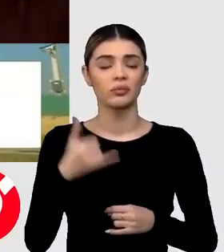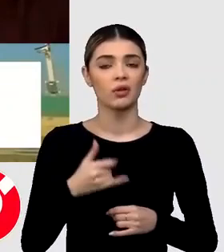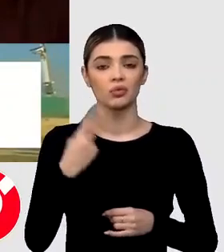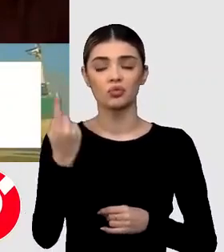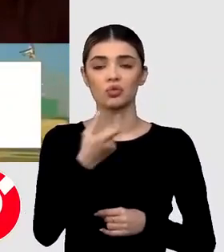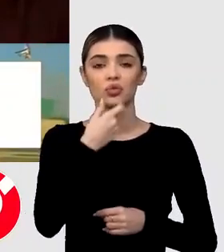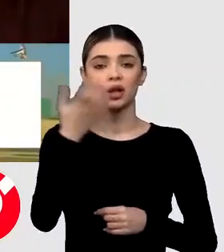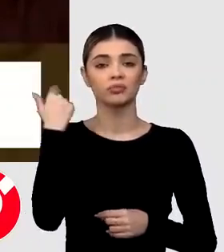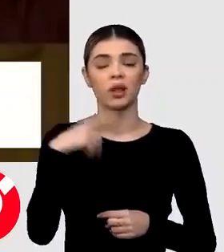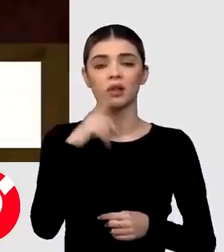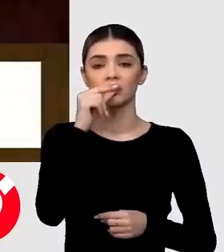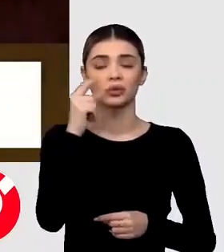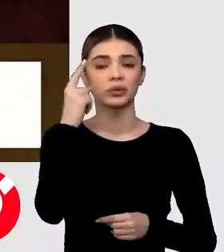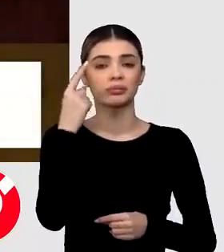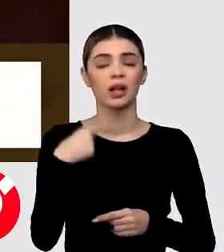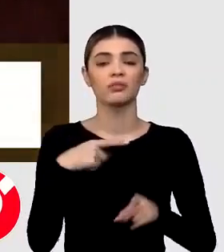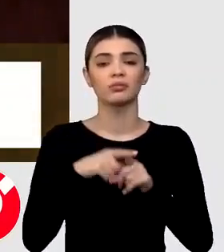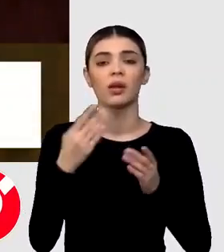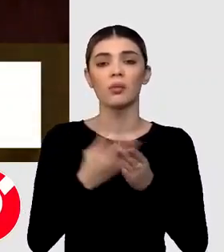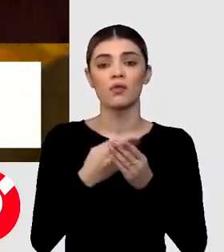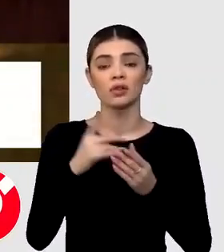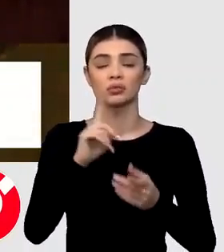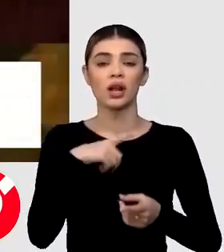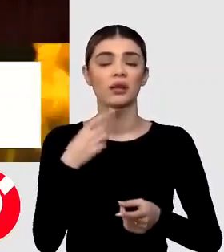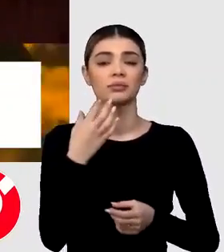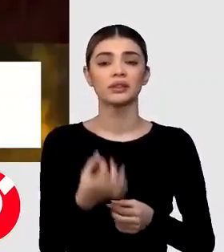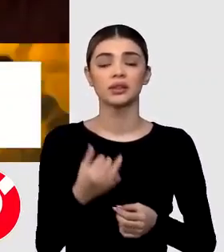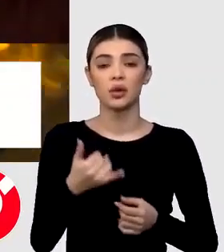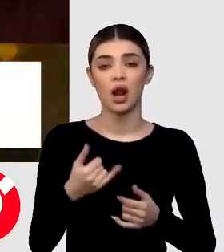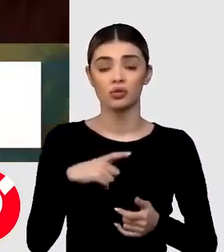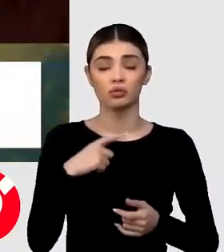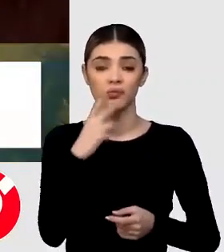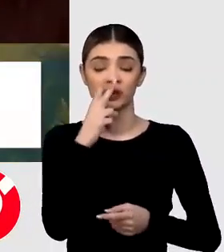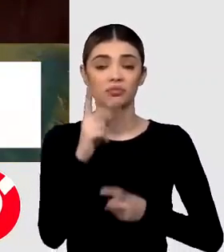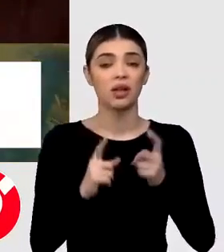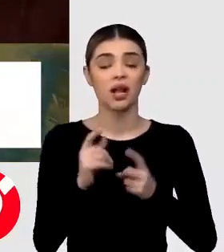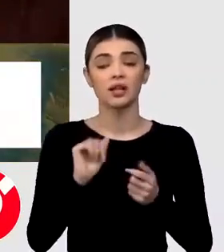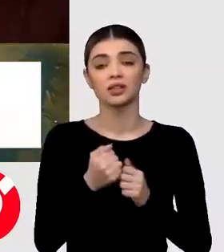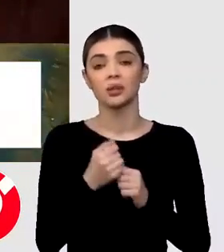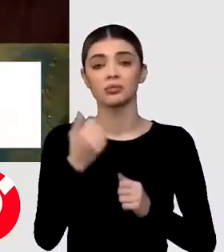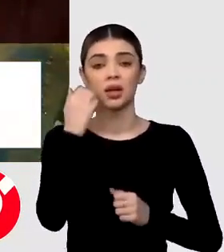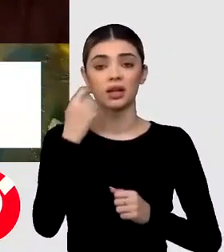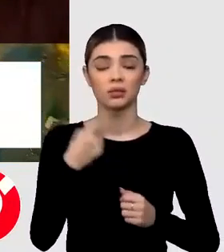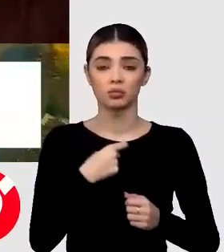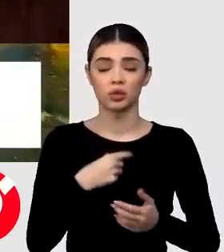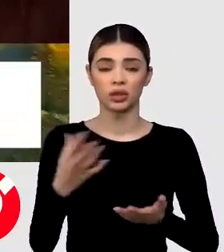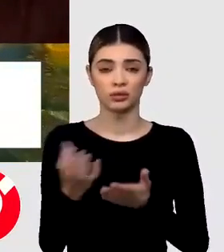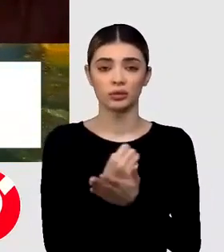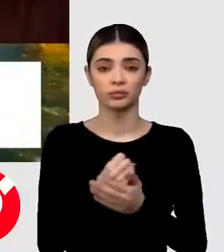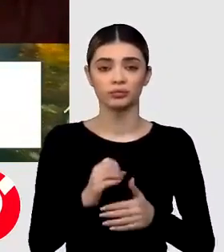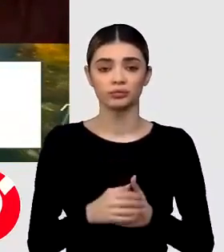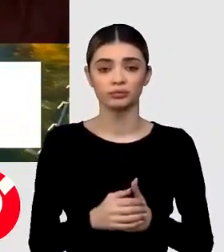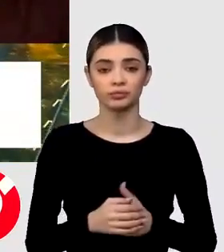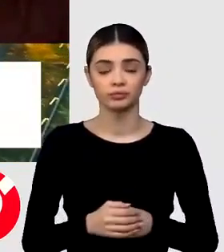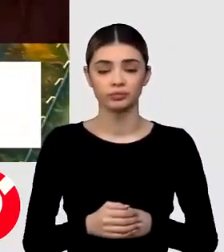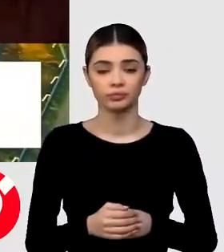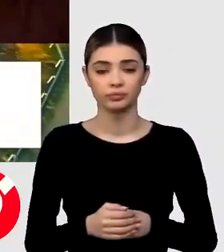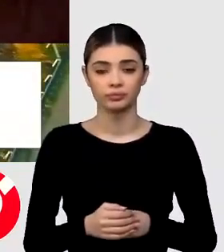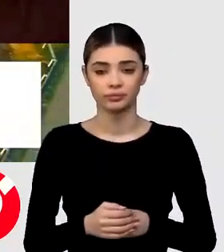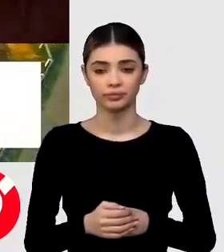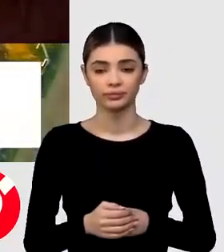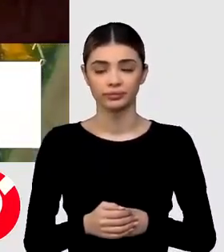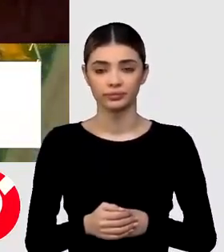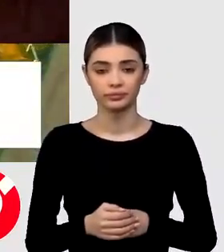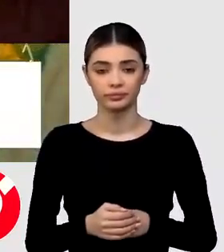ipotetice și incerte. Nu știam dacă și când o să le putem accesa. Doamne Dudău, vă